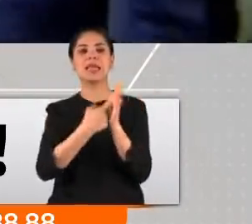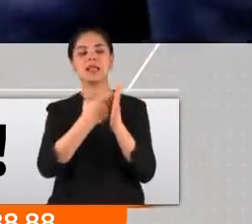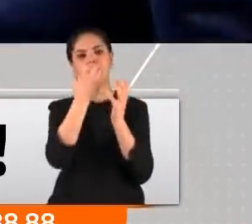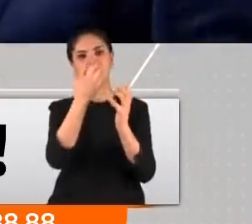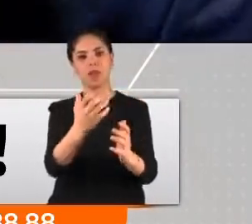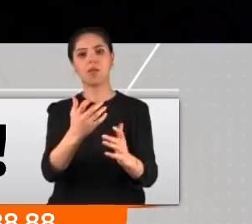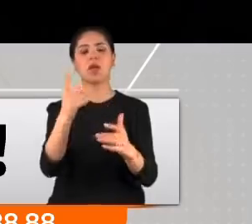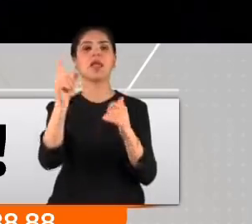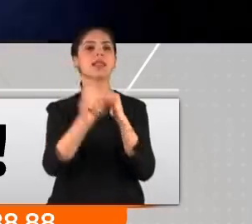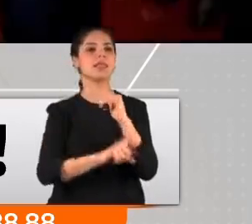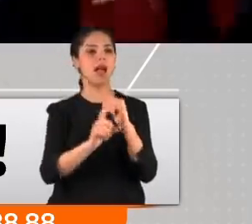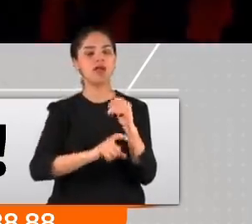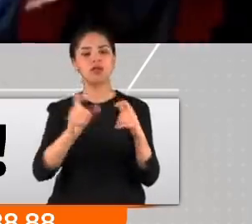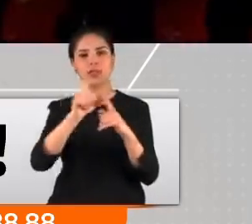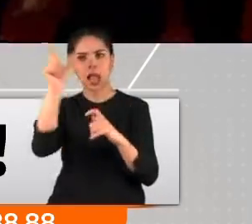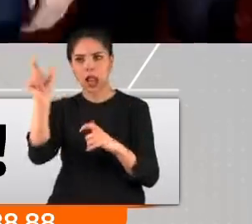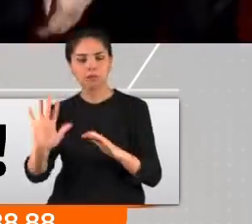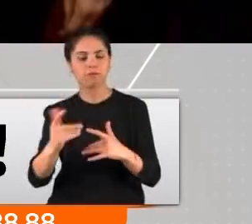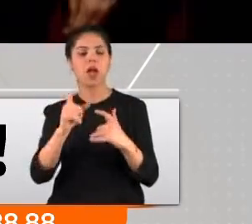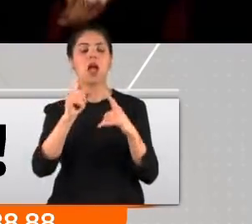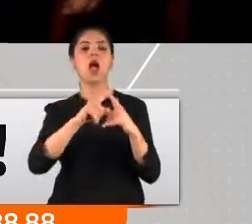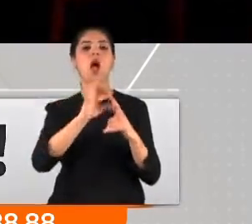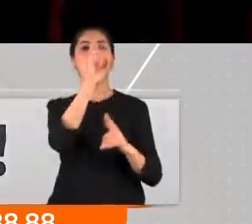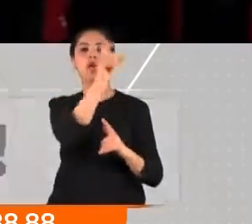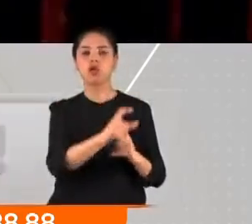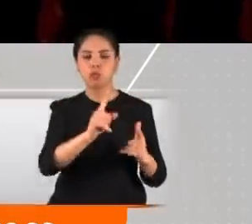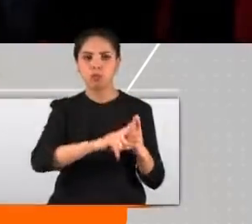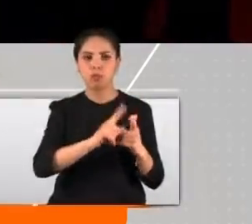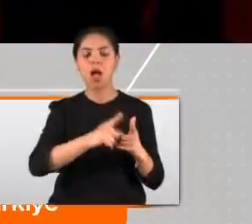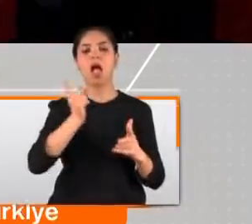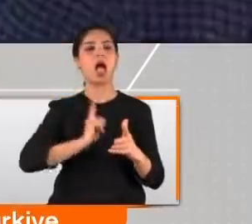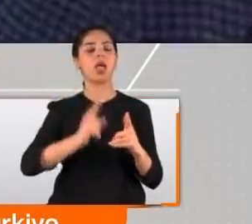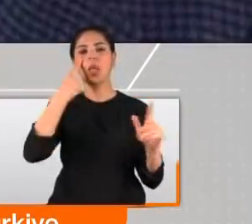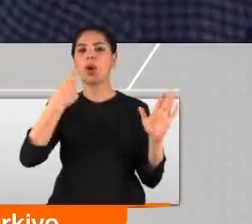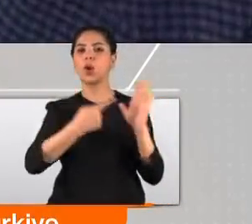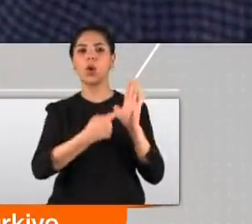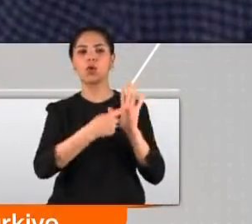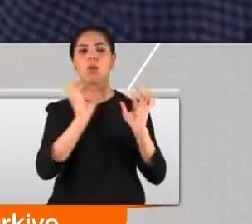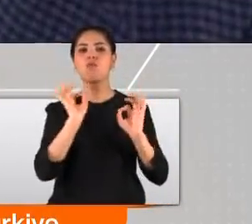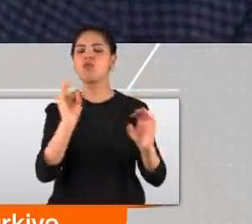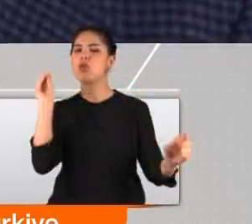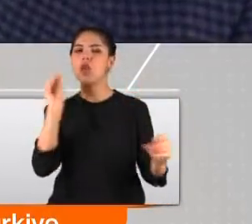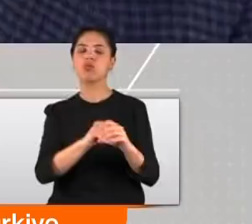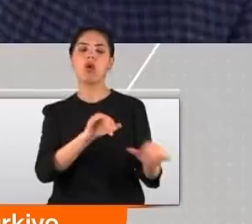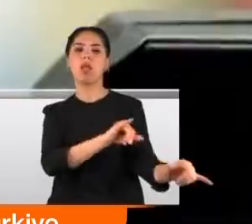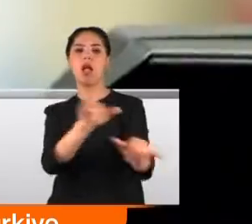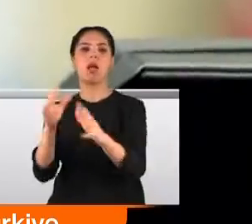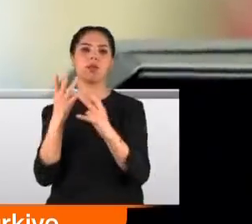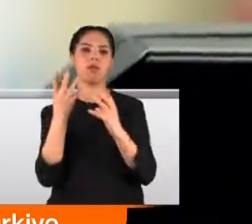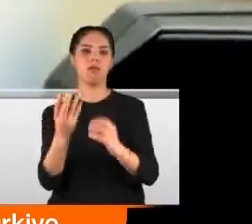İster terörist Demirtaş'ı isterse Osman Kavala'yı aday olarak gösterin. Mutlak son değişmeyecek.